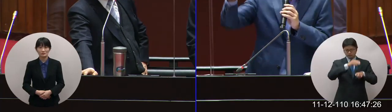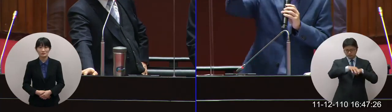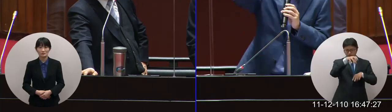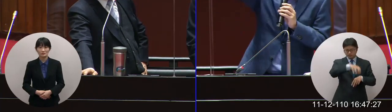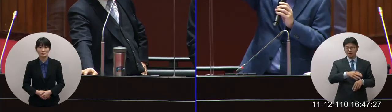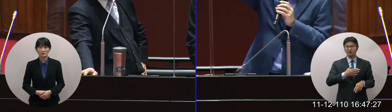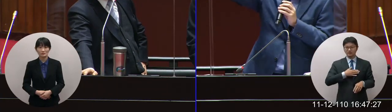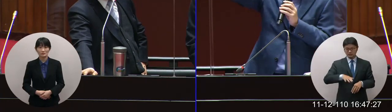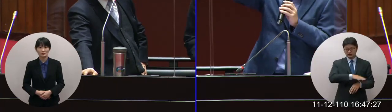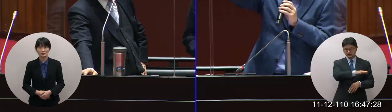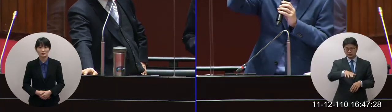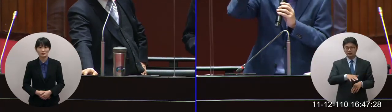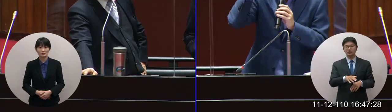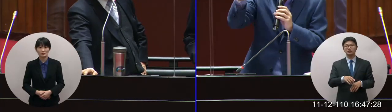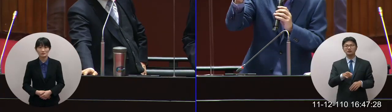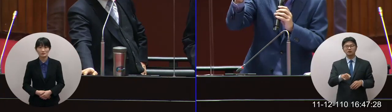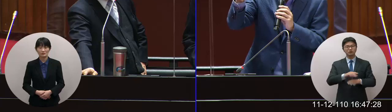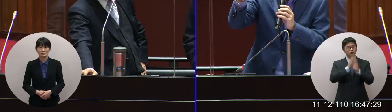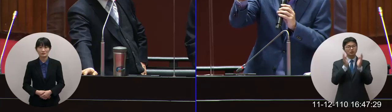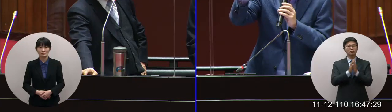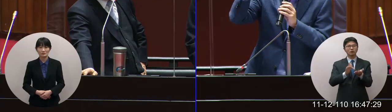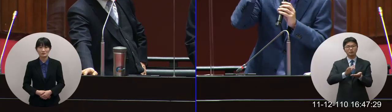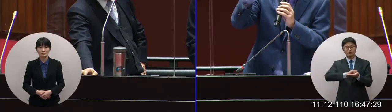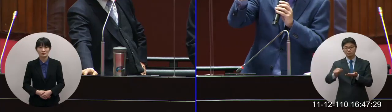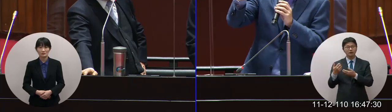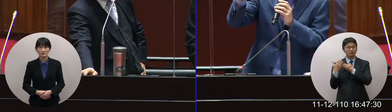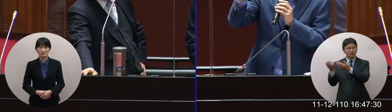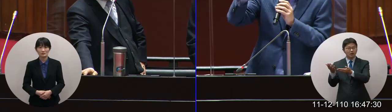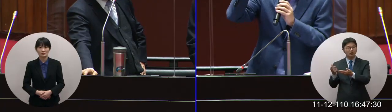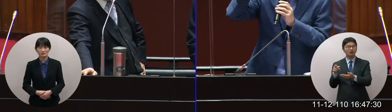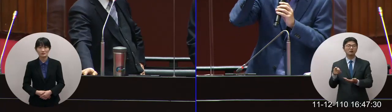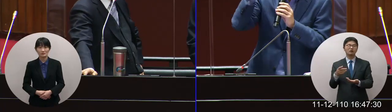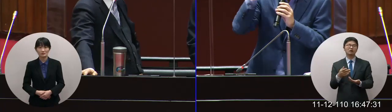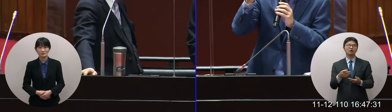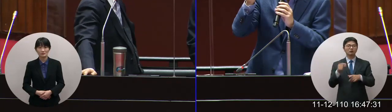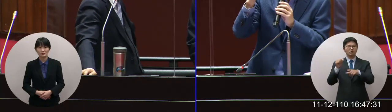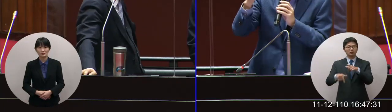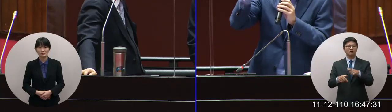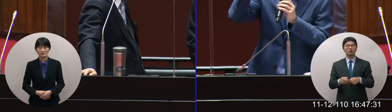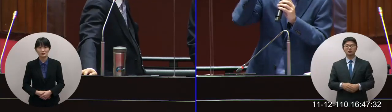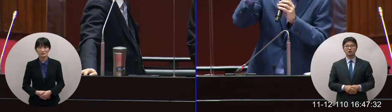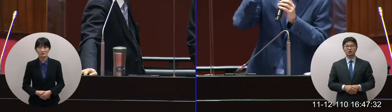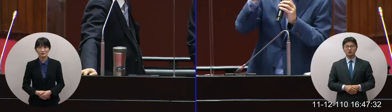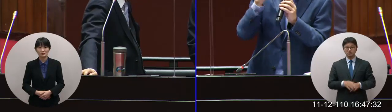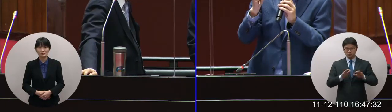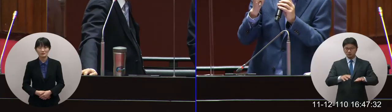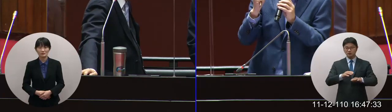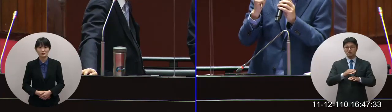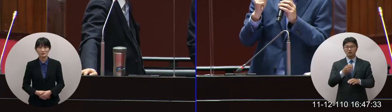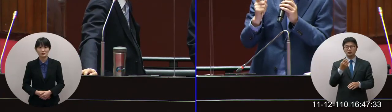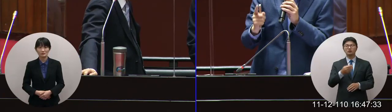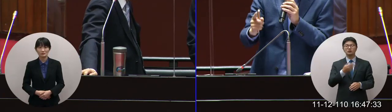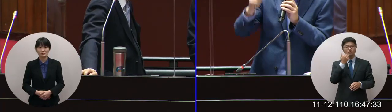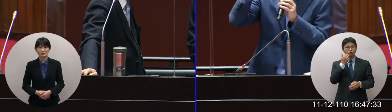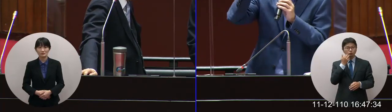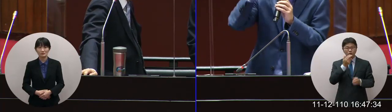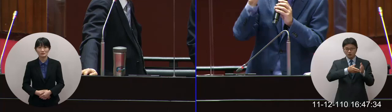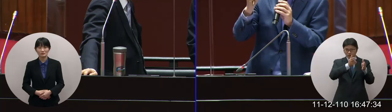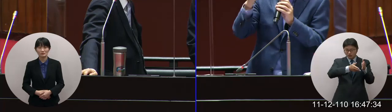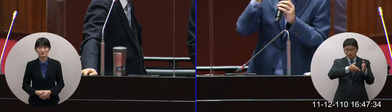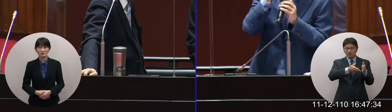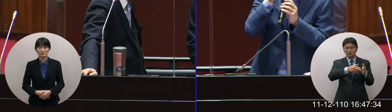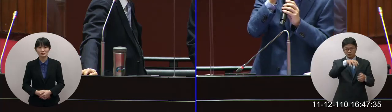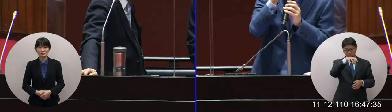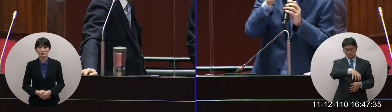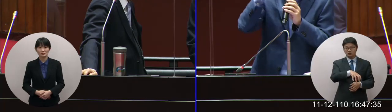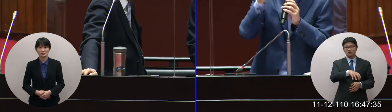停車位所有的台鐵新的只要戰區戰權廣場永遠是